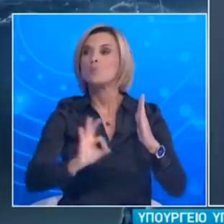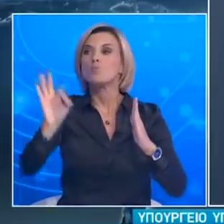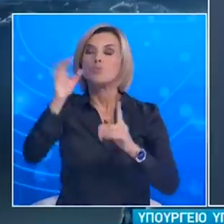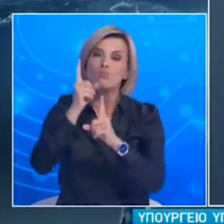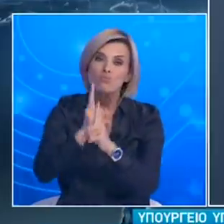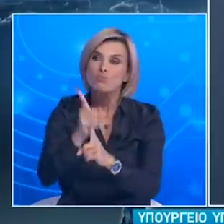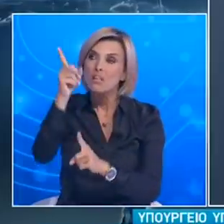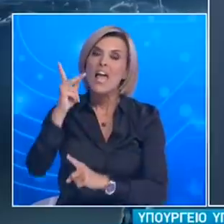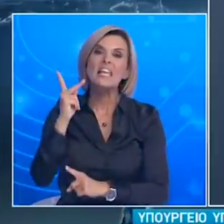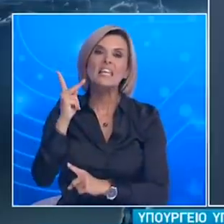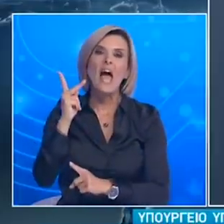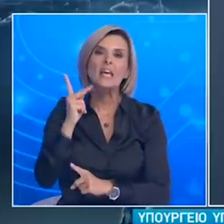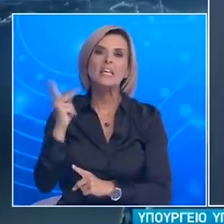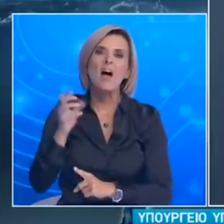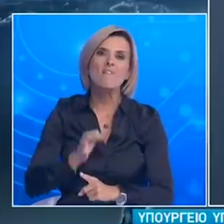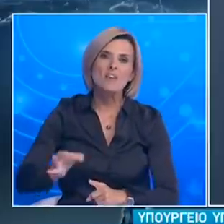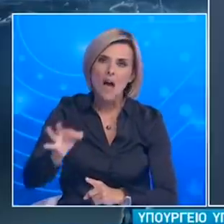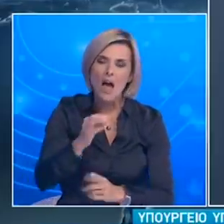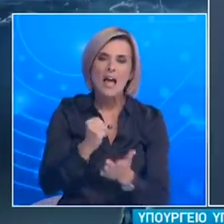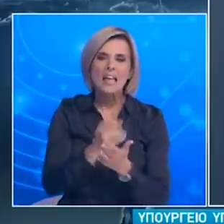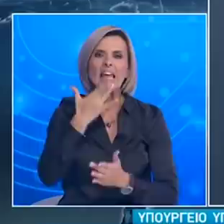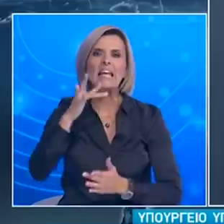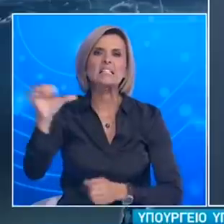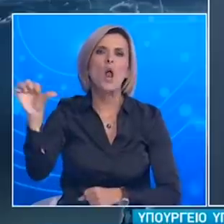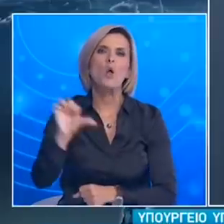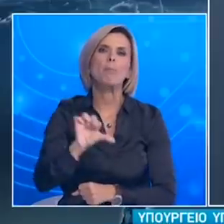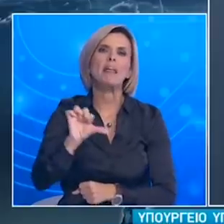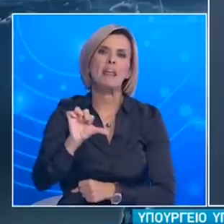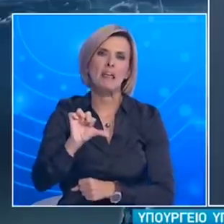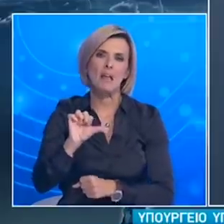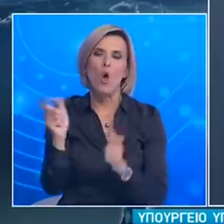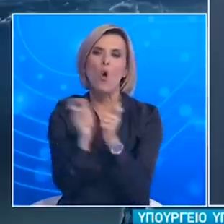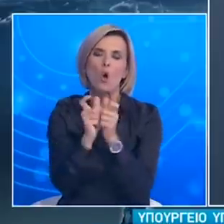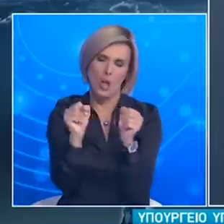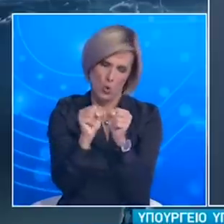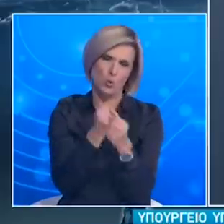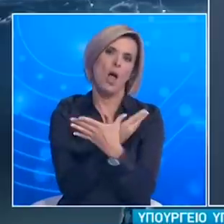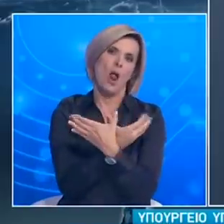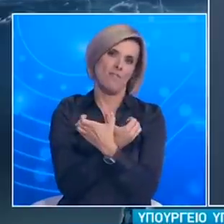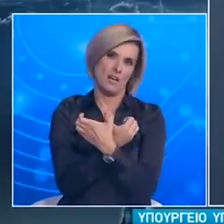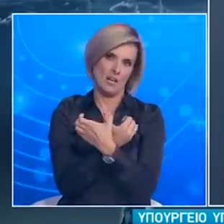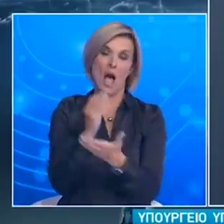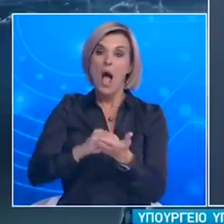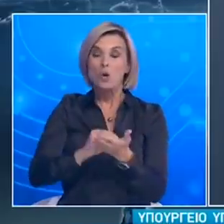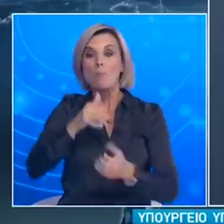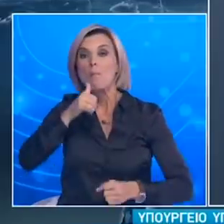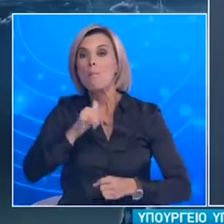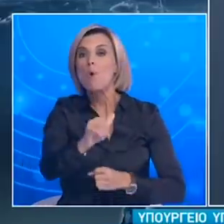Κρυσταλοπηγή. Συνεχίζουν επίσης να ισχύουν τα ειδικά μέτρα για την είσοδο στην επικράτεια μόνιμων κατοίκων Ισραήλ.